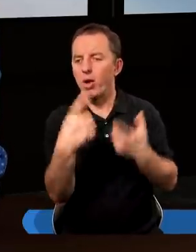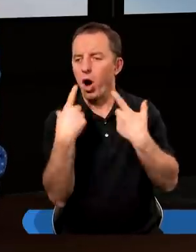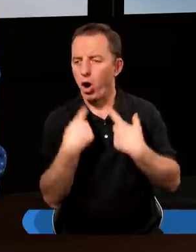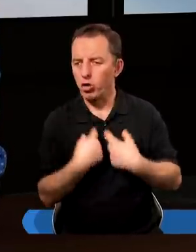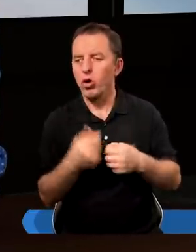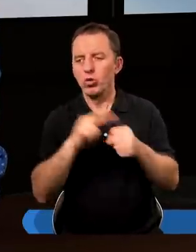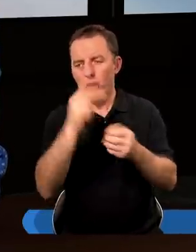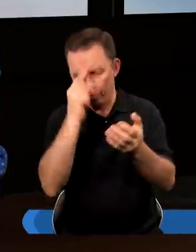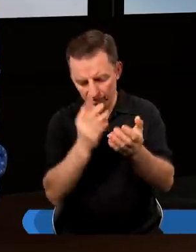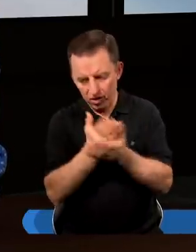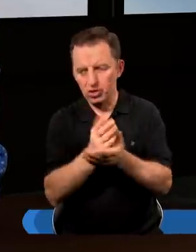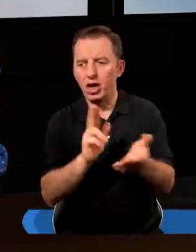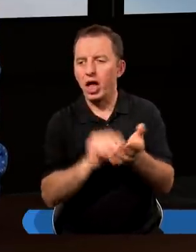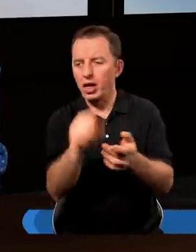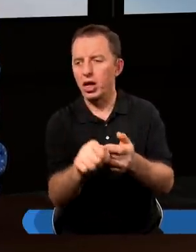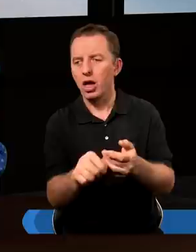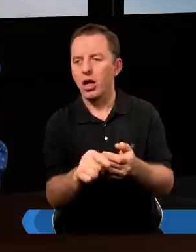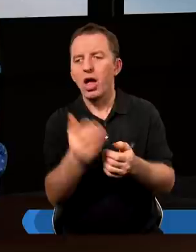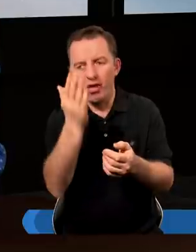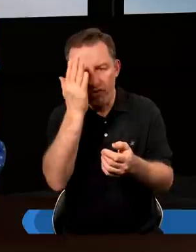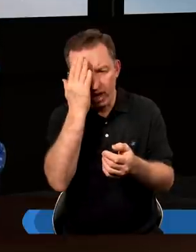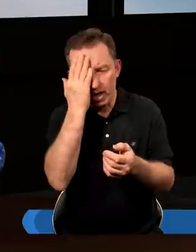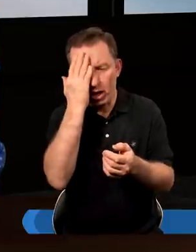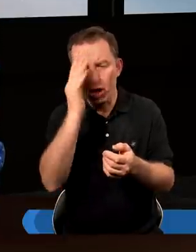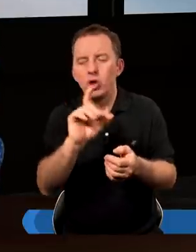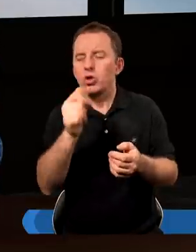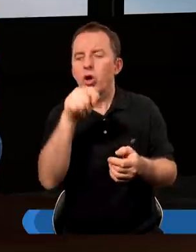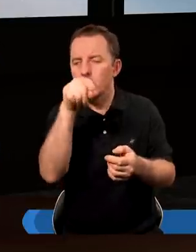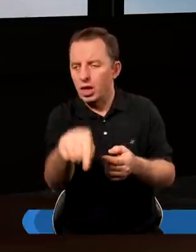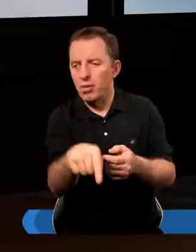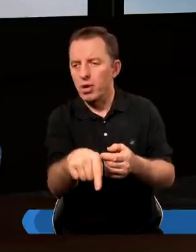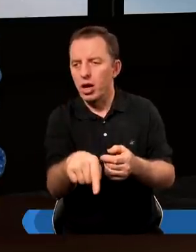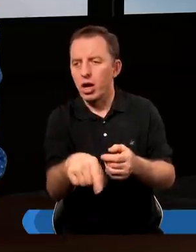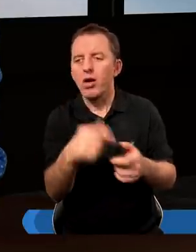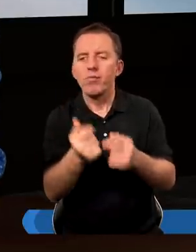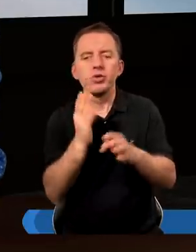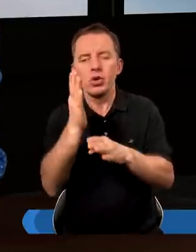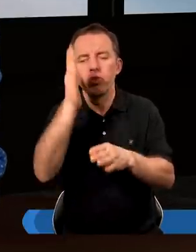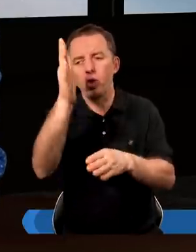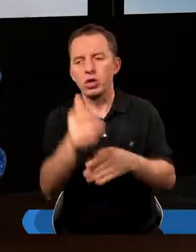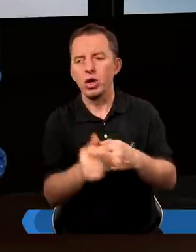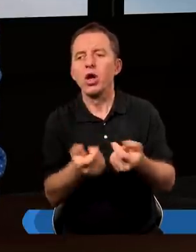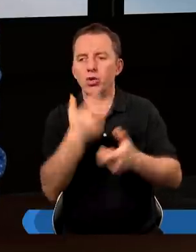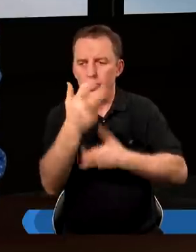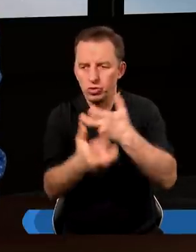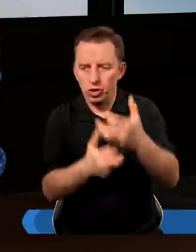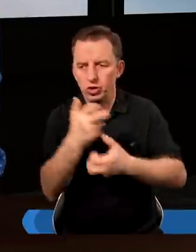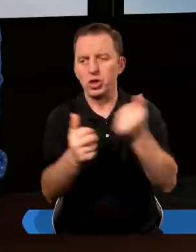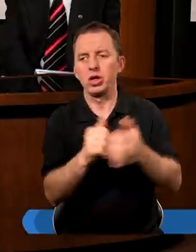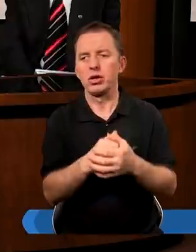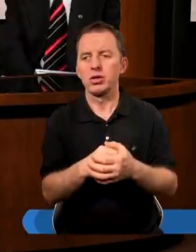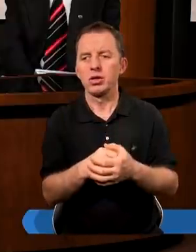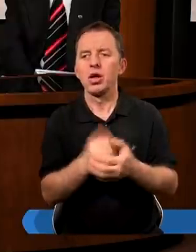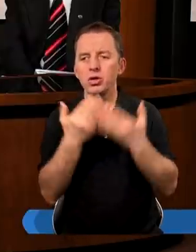osobom, które wiedzą, co z tym majątkiem będą w przyszłości uczynić.